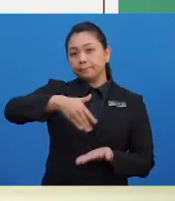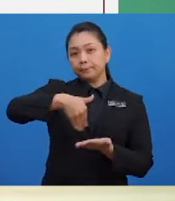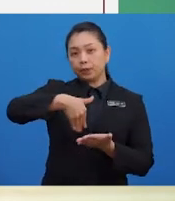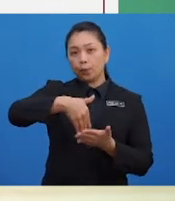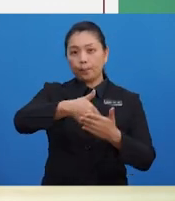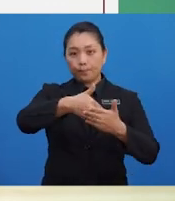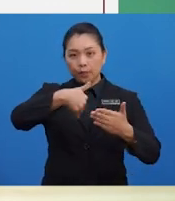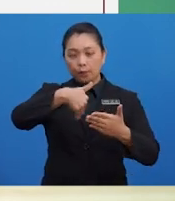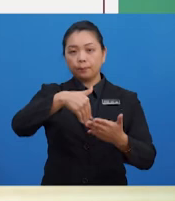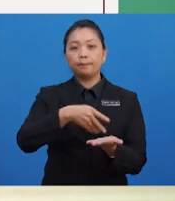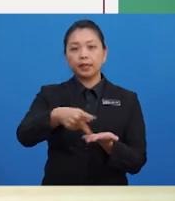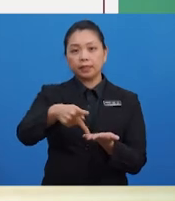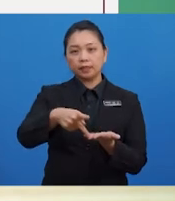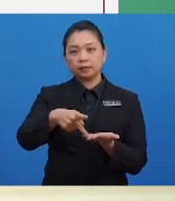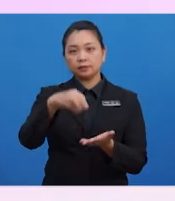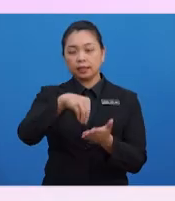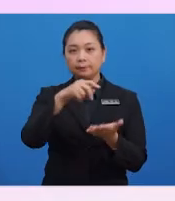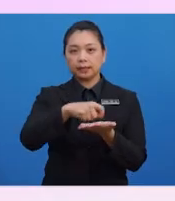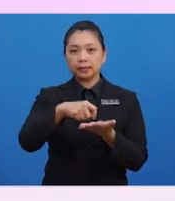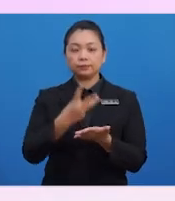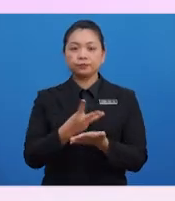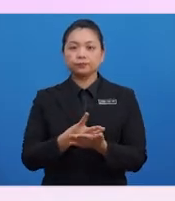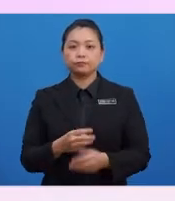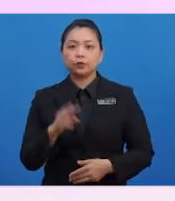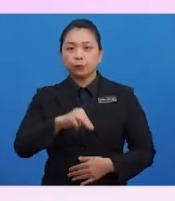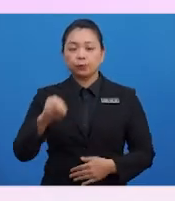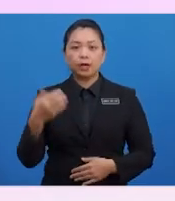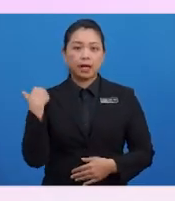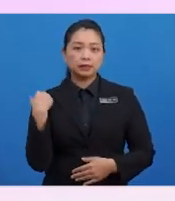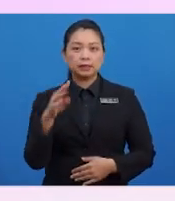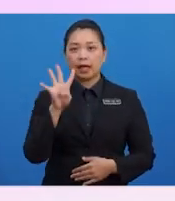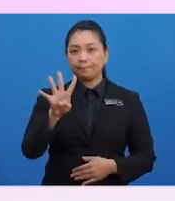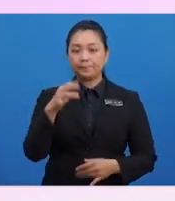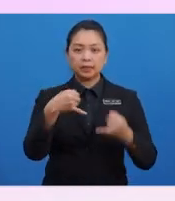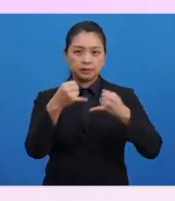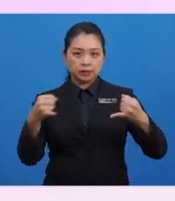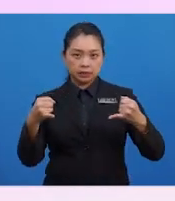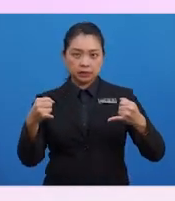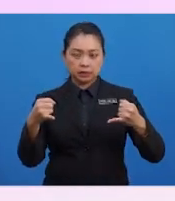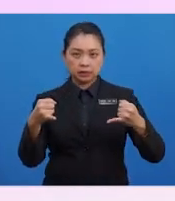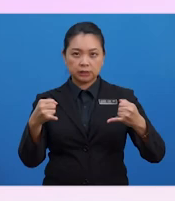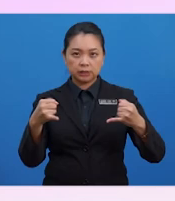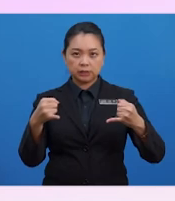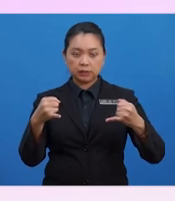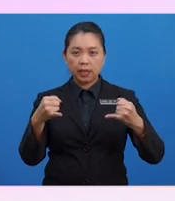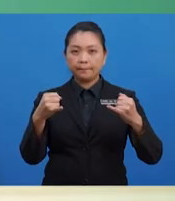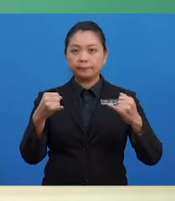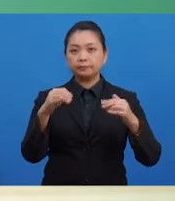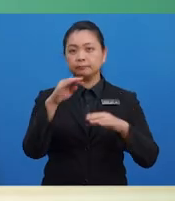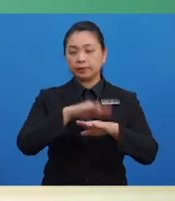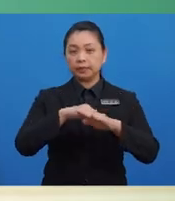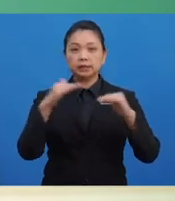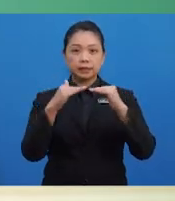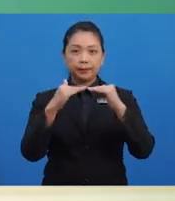kedudukan keuangan. Murid-murid, terdapat empat jenis pelarasan pada tarikh imbangan,